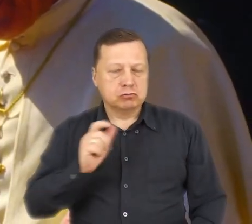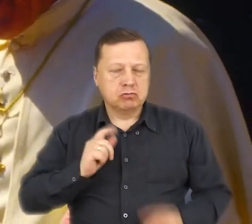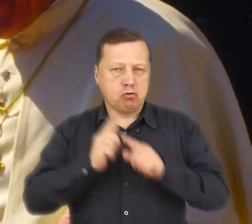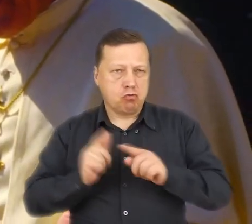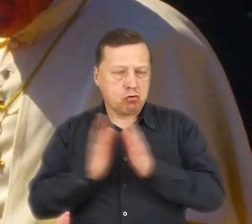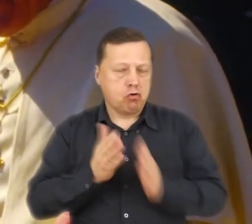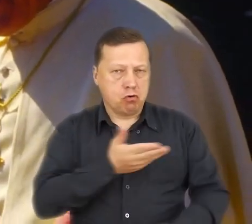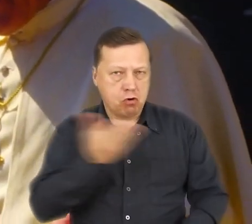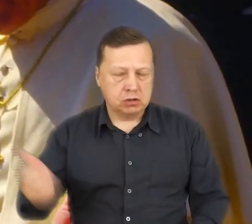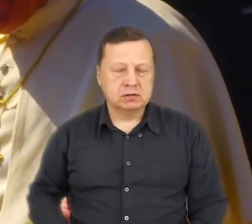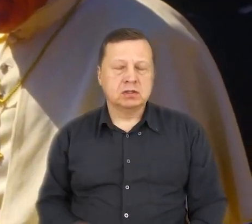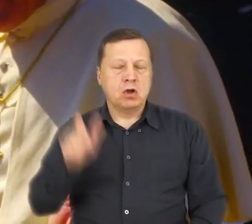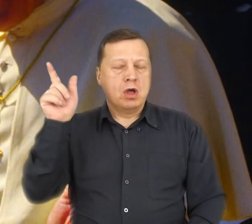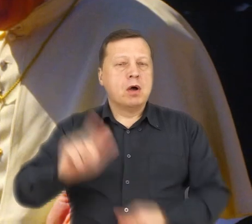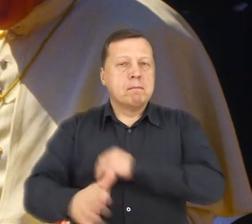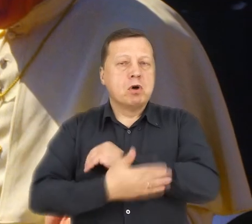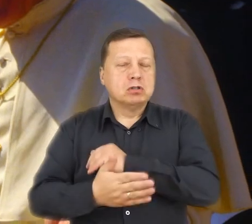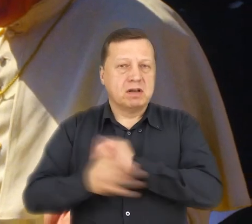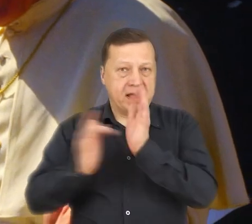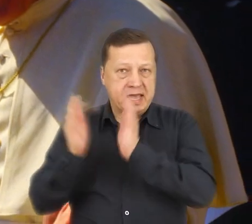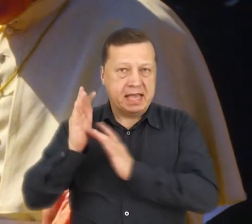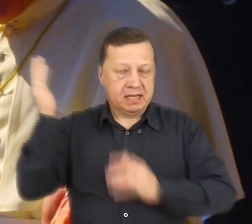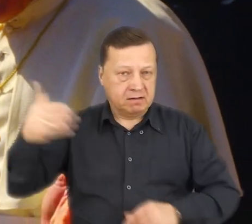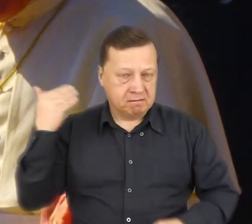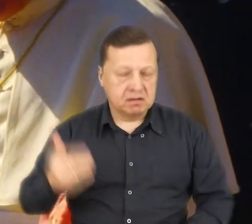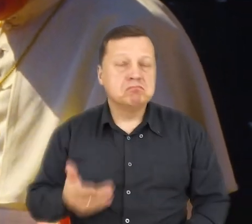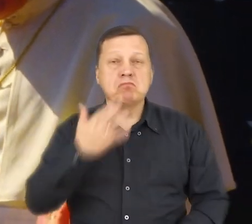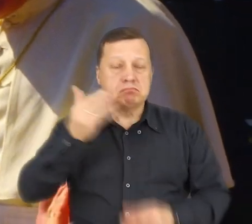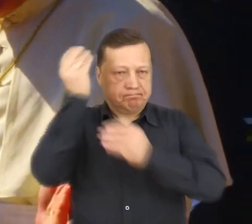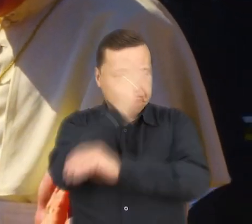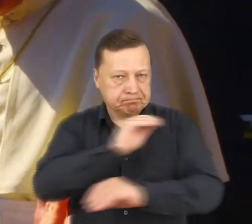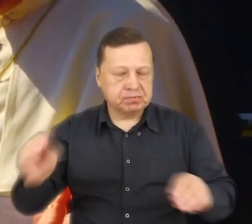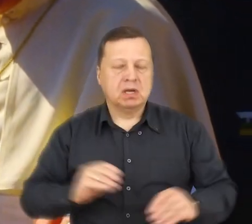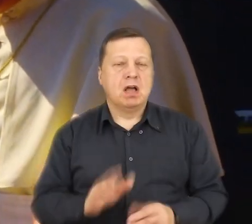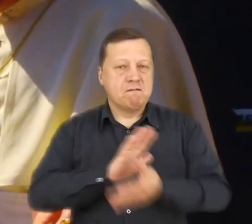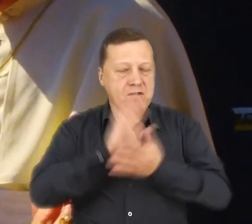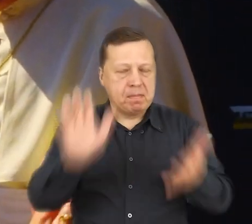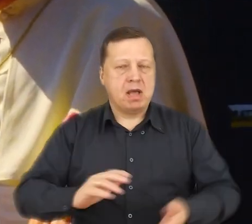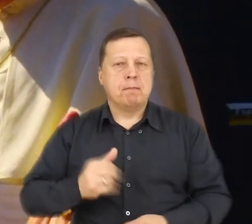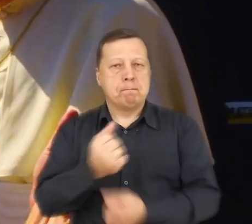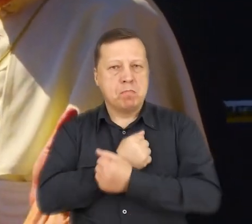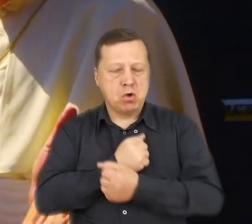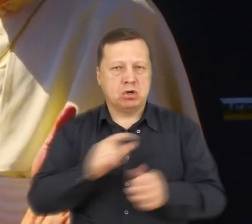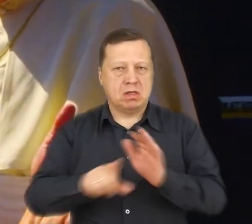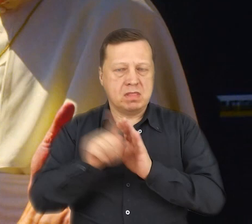Kościół, opierając się na słowie Chrystusa, głosi przebaczenie i miłość nieprzyjaciół.